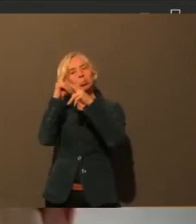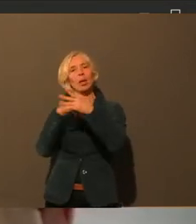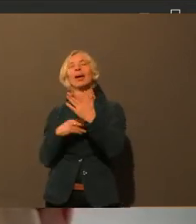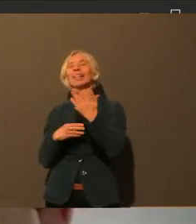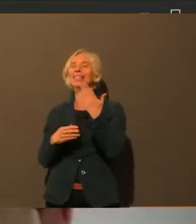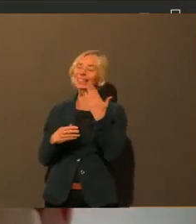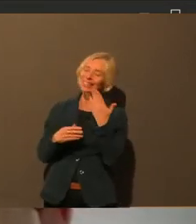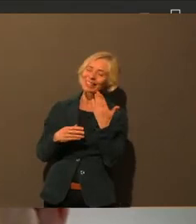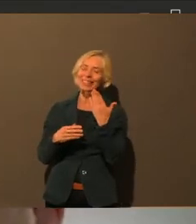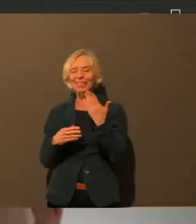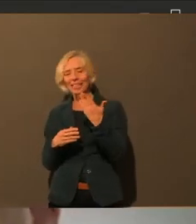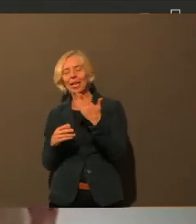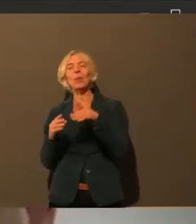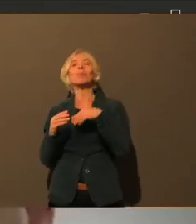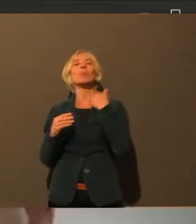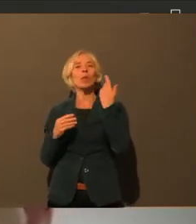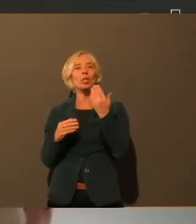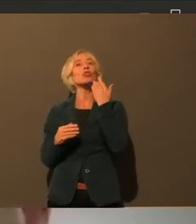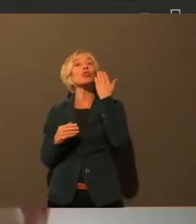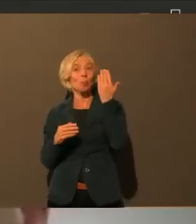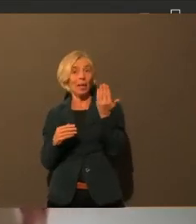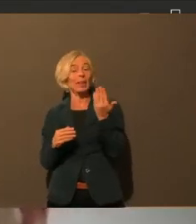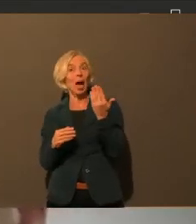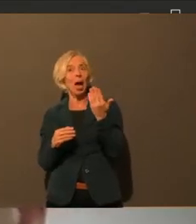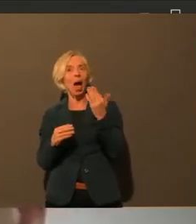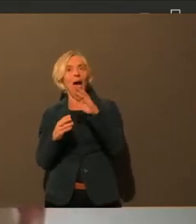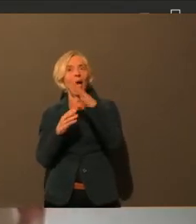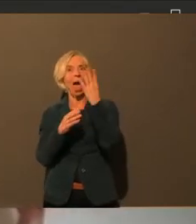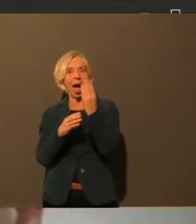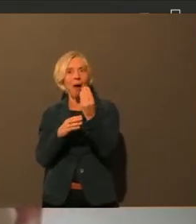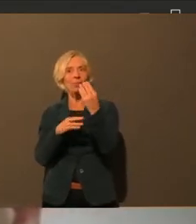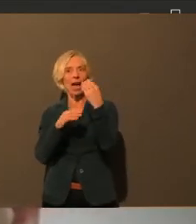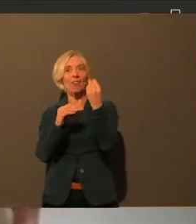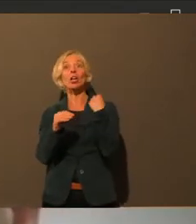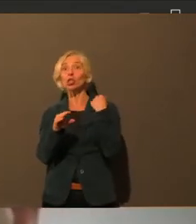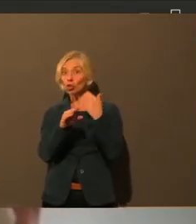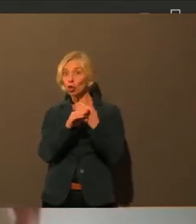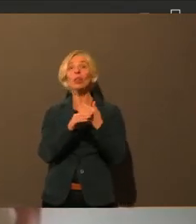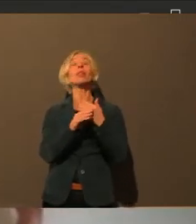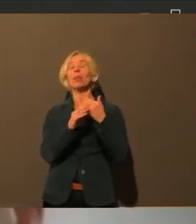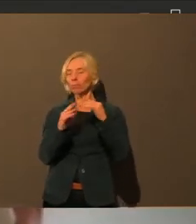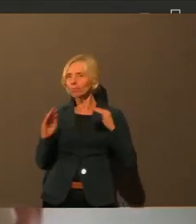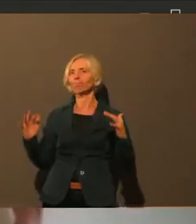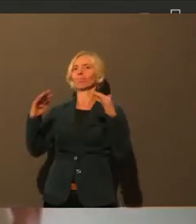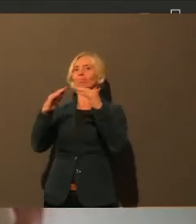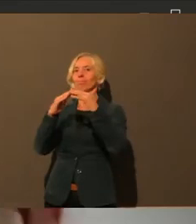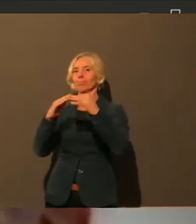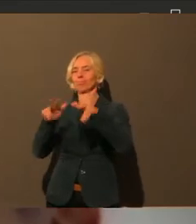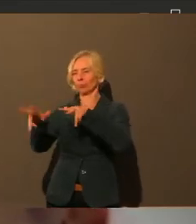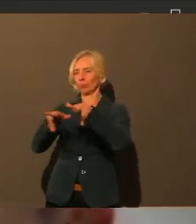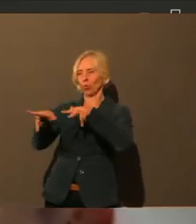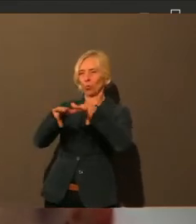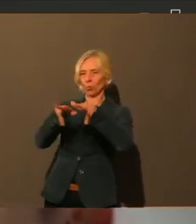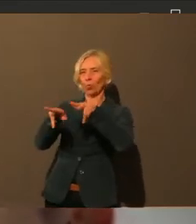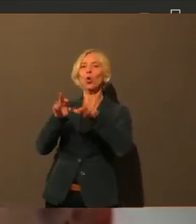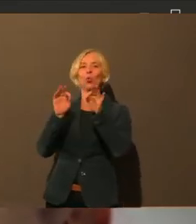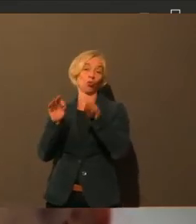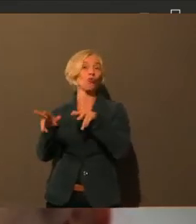ließ sich dann ganz gut nachjustieren, sodass wirklich alle ziemlich gut vorbereitet in den Herbst gegangen sind.